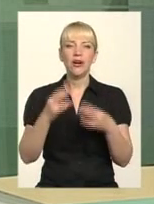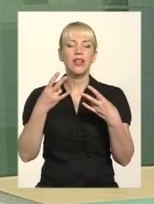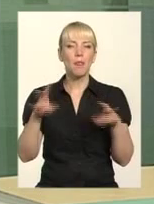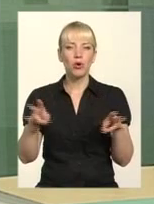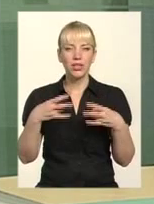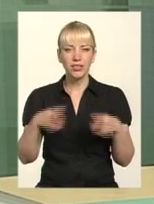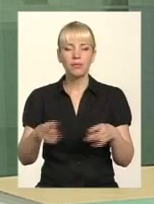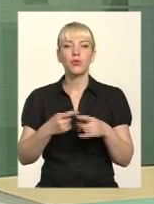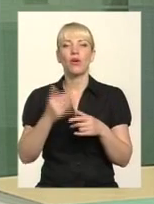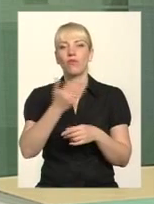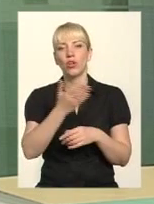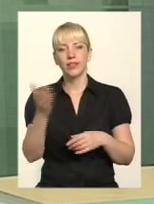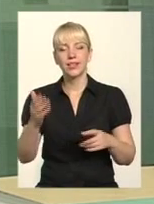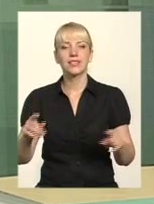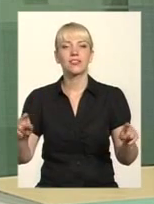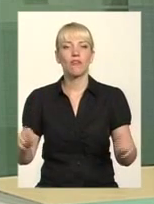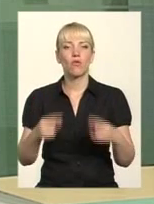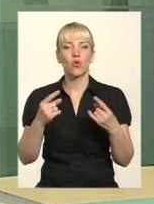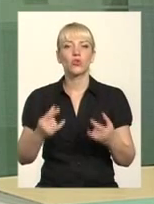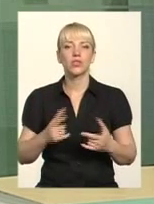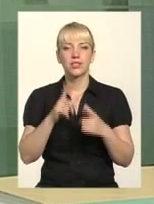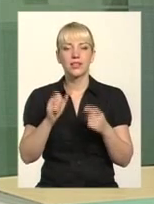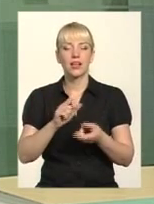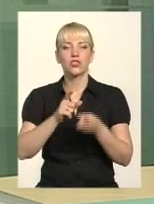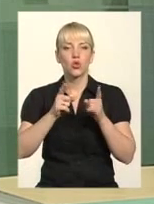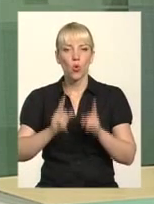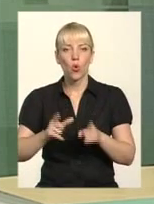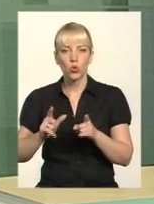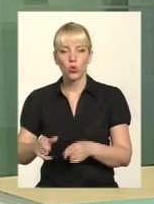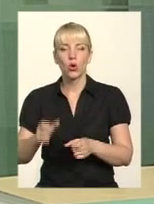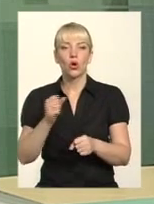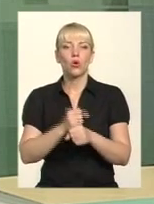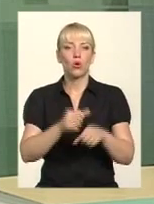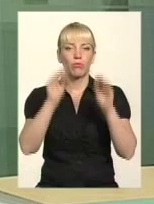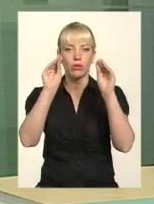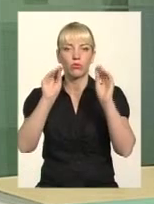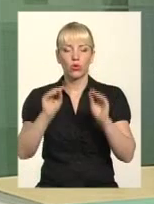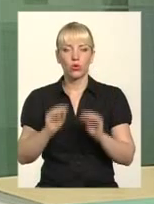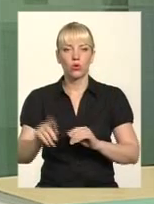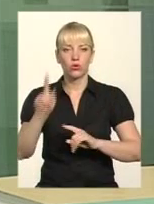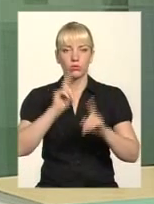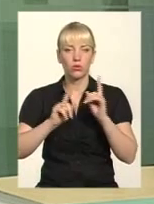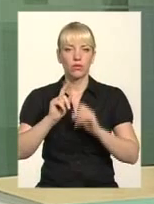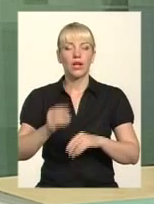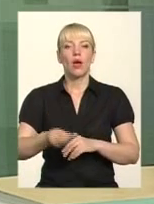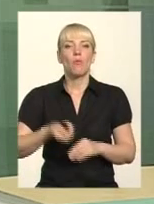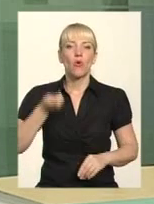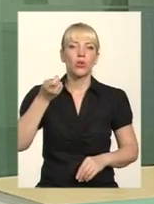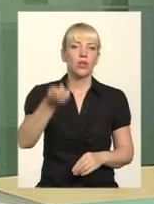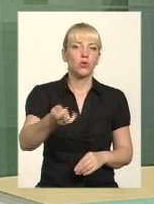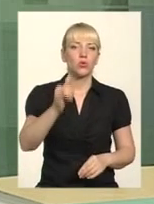створюють за згодою, роблять протокол зборів, подають його в наш ЦНАП і